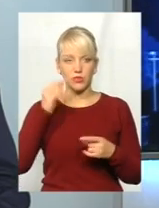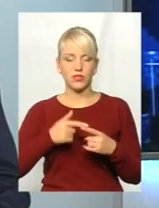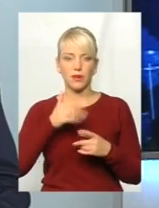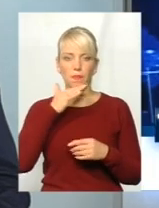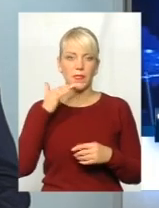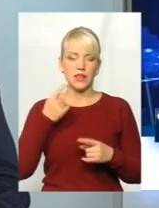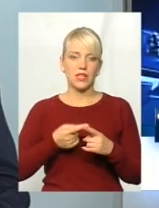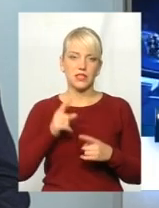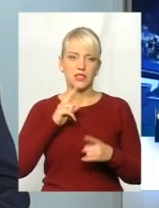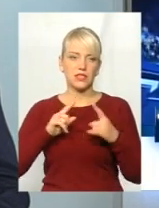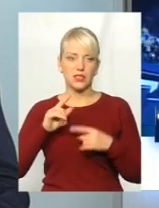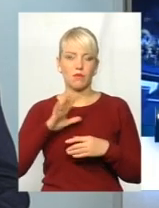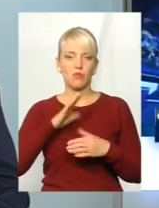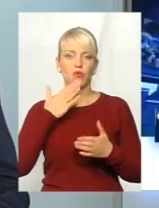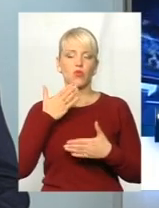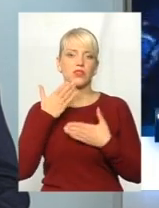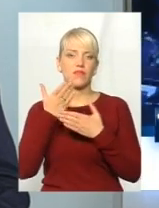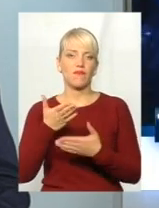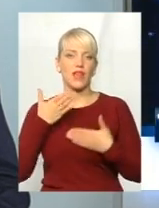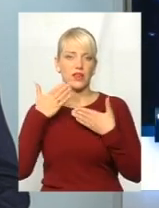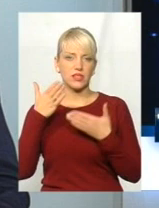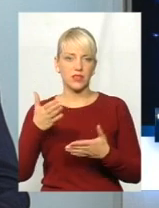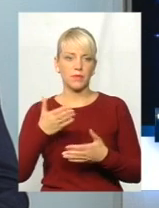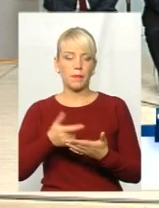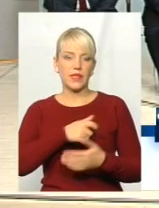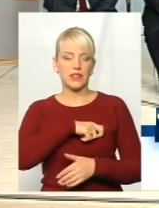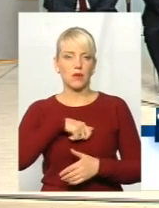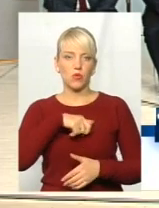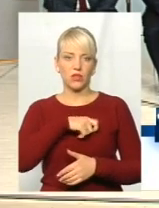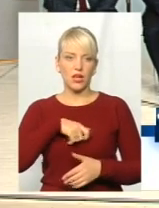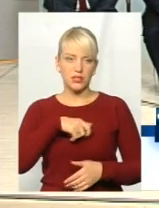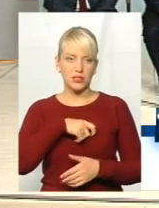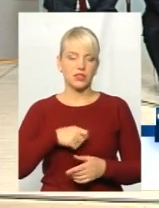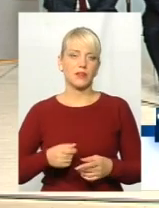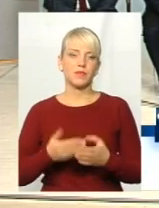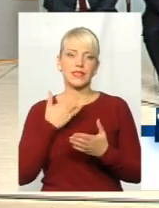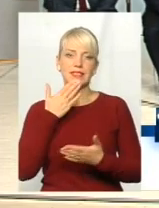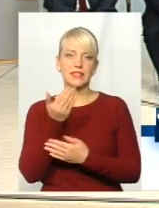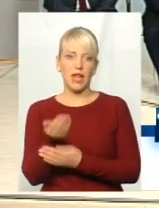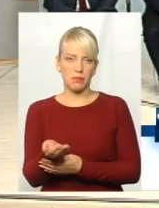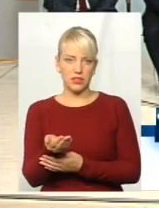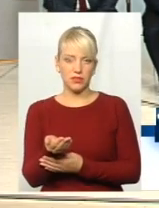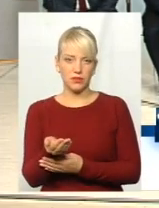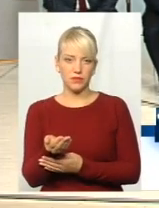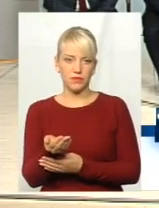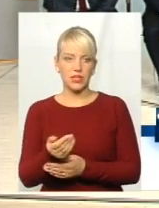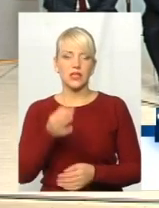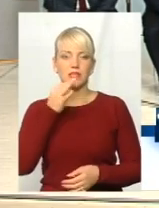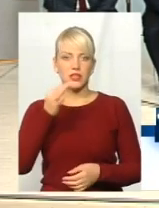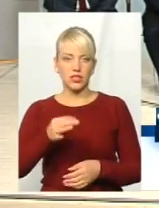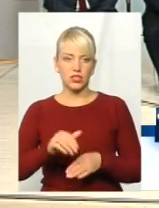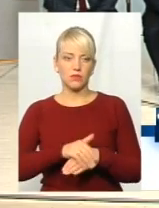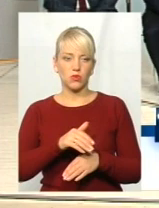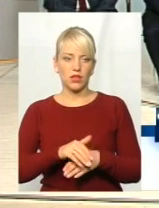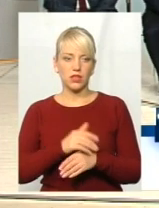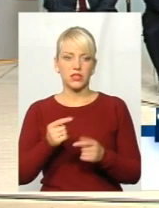було на цій сесії звернень депутатських запитів. Скажіть, будь ласка, чи